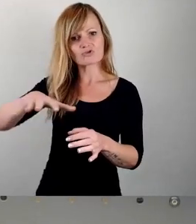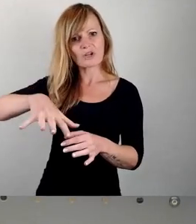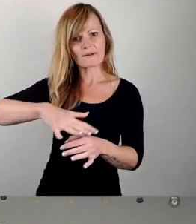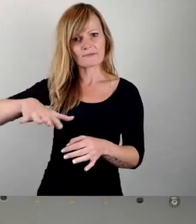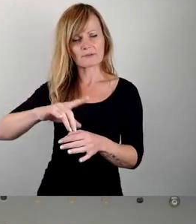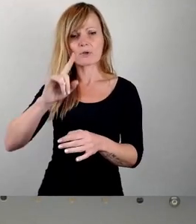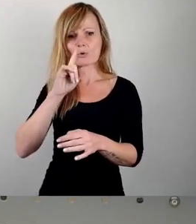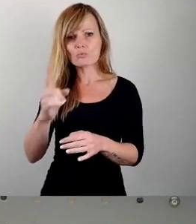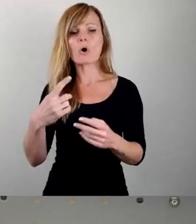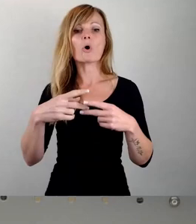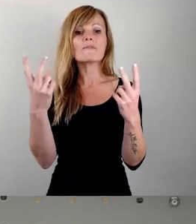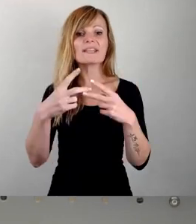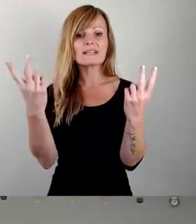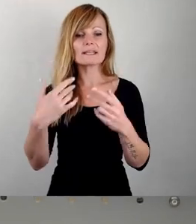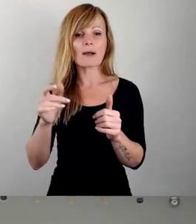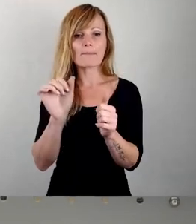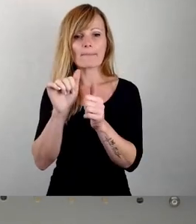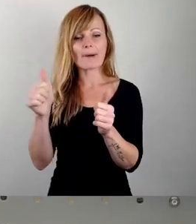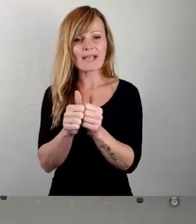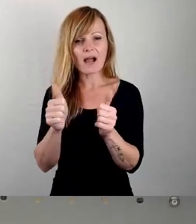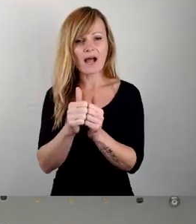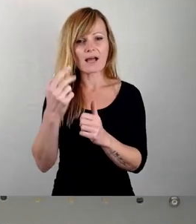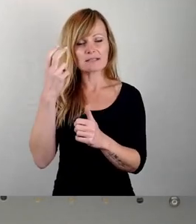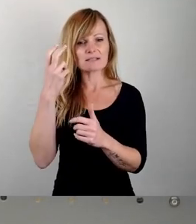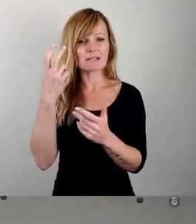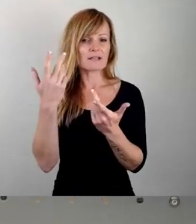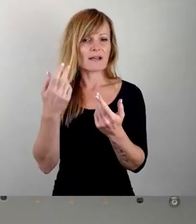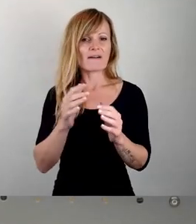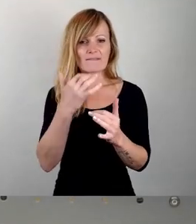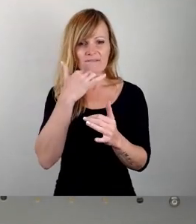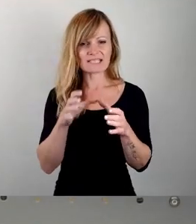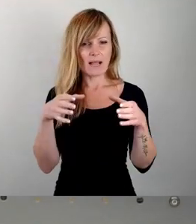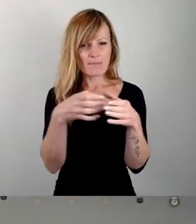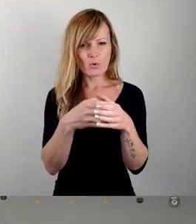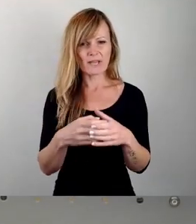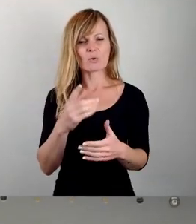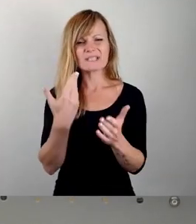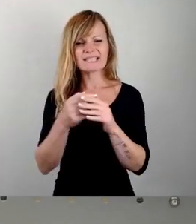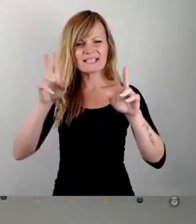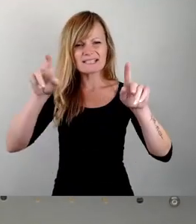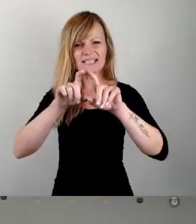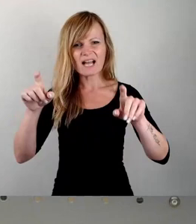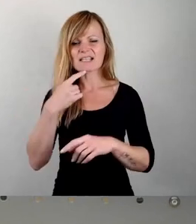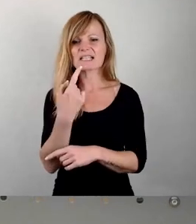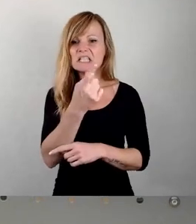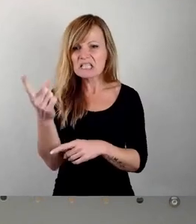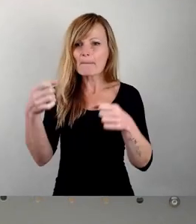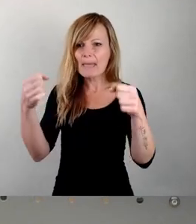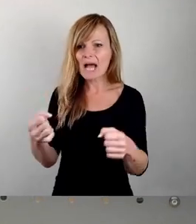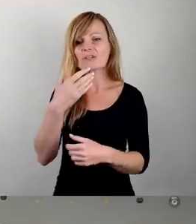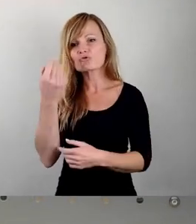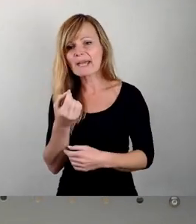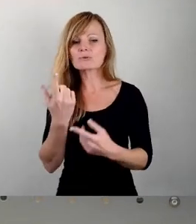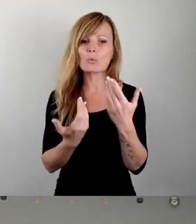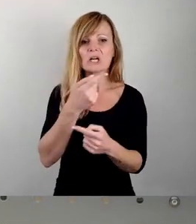ohnehin öffentlichen Beiratsversammlungen. Und bei Zitaten wie, ob es Ihnen hier in der Mehrheit schmeckt oder ob es Ihnen